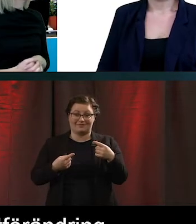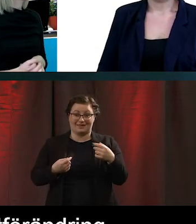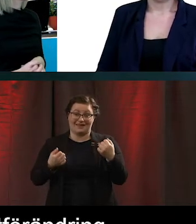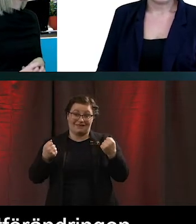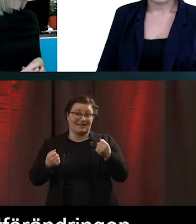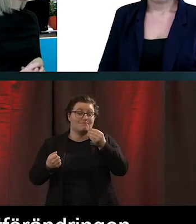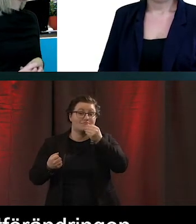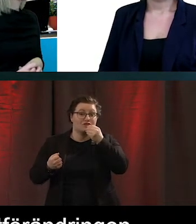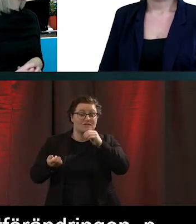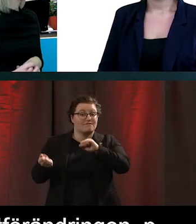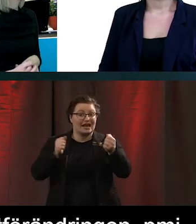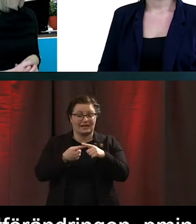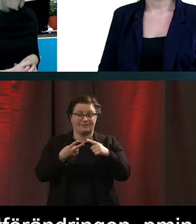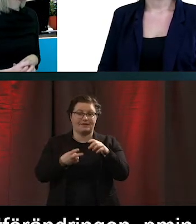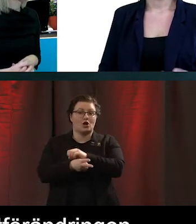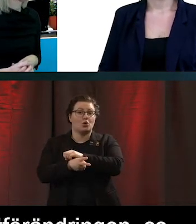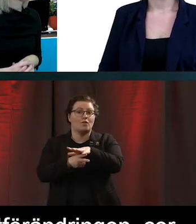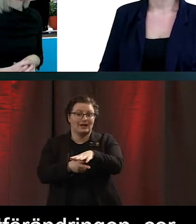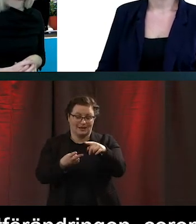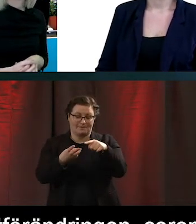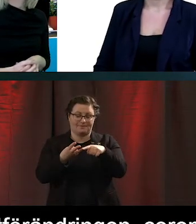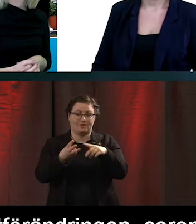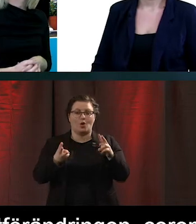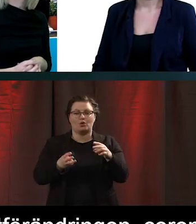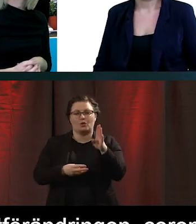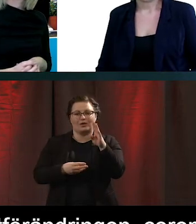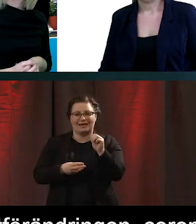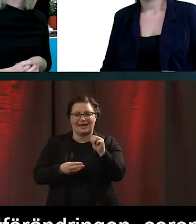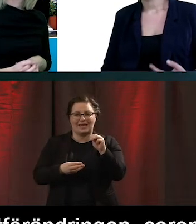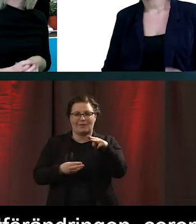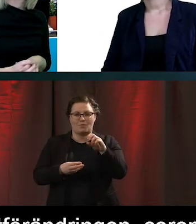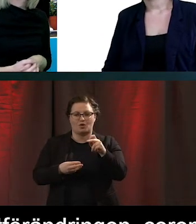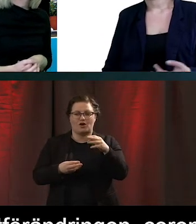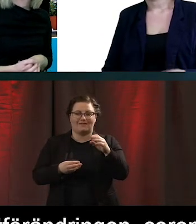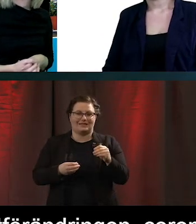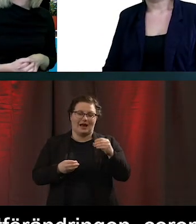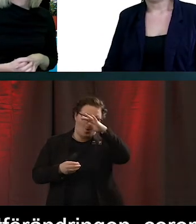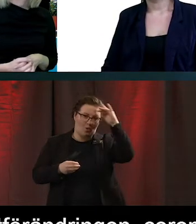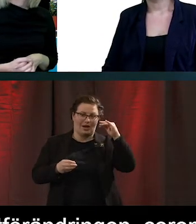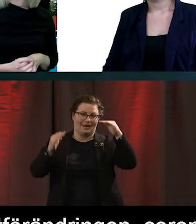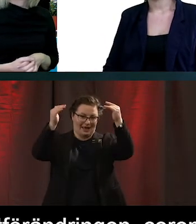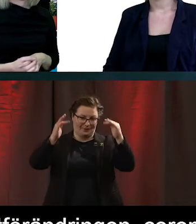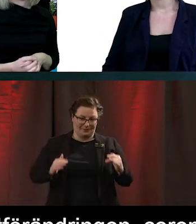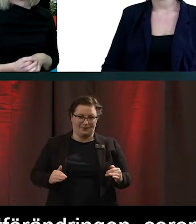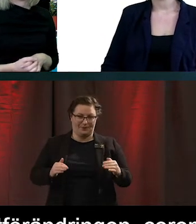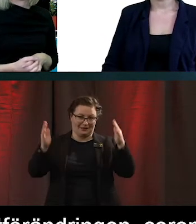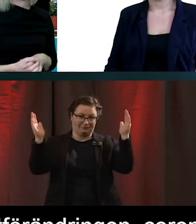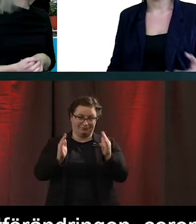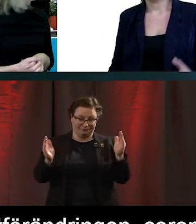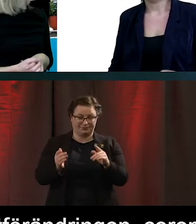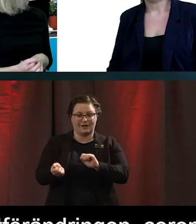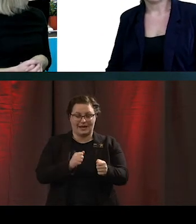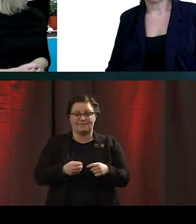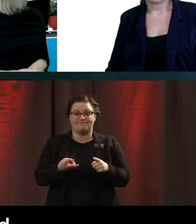stora coronapandemin som är pågående. Och vi har den demografiska utvecklingen. Vi har också digitaliseringen. Världen håller ju på att